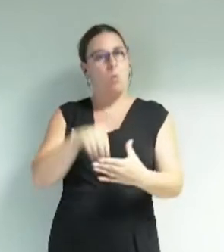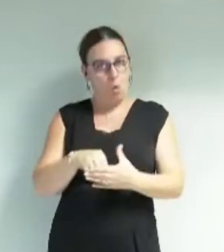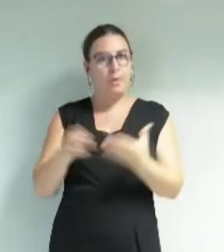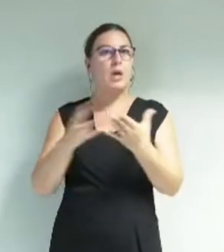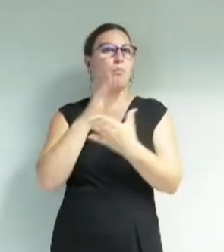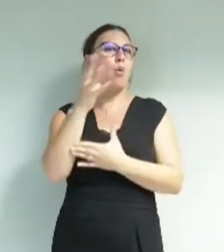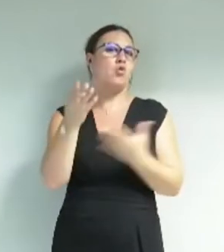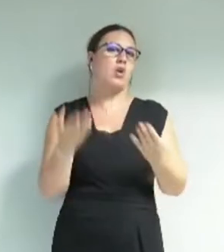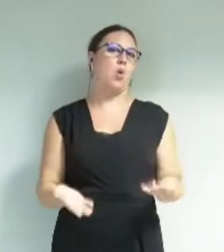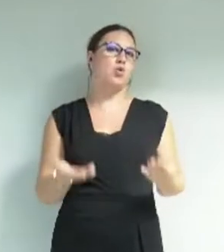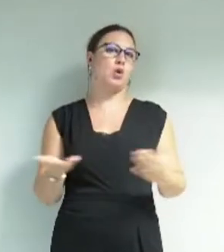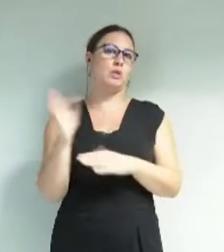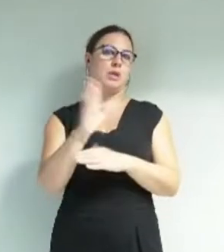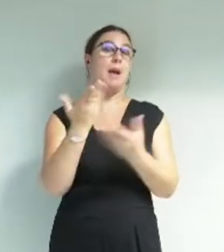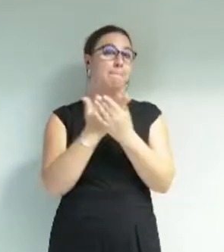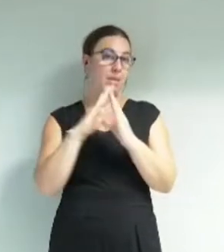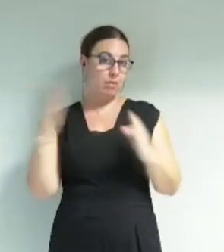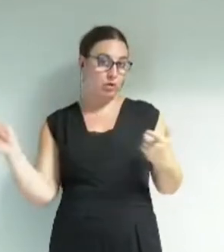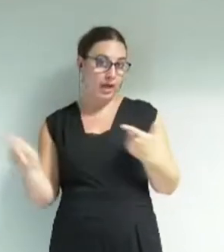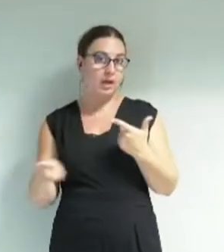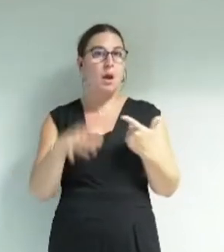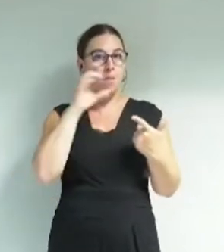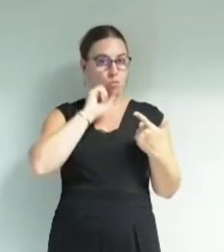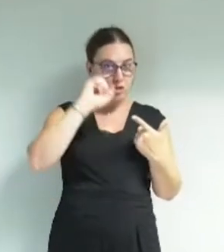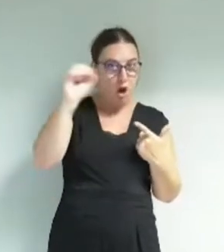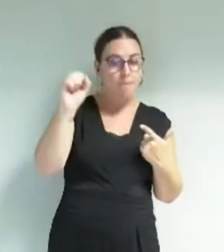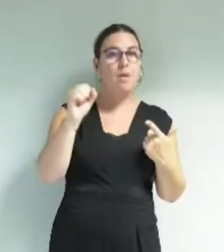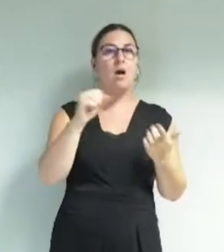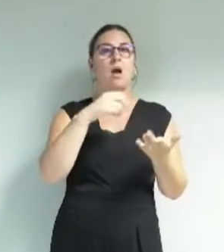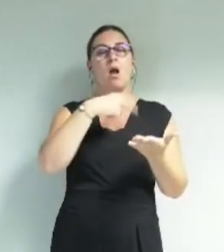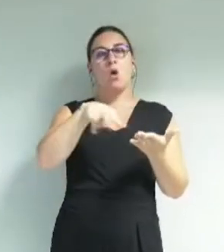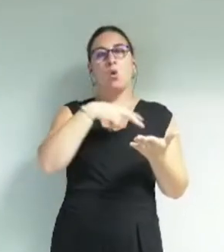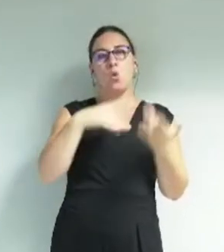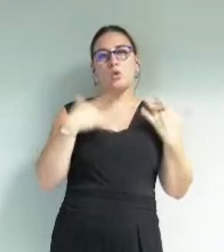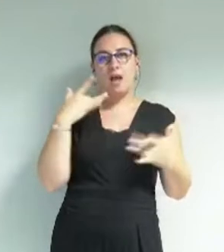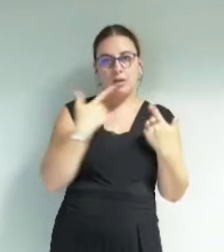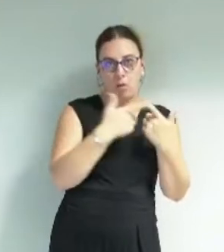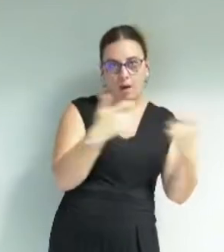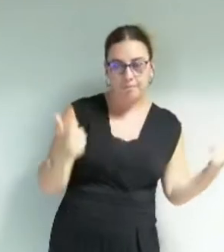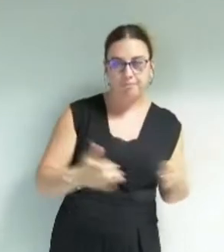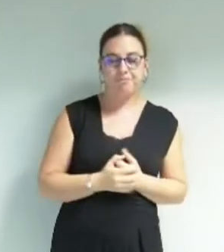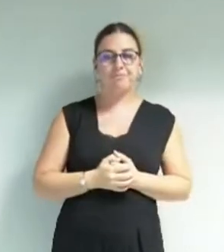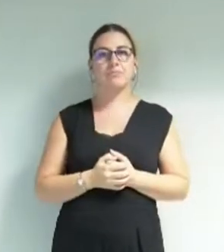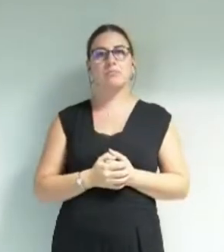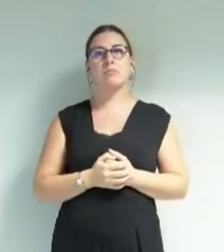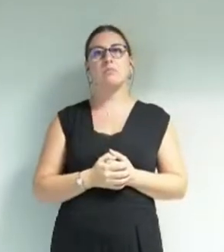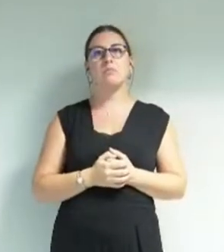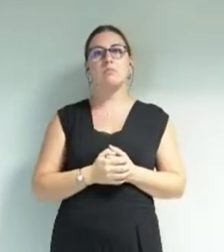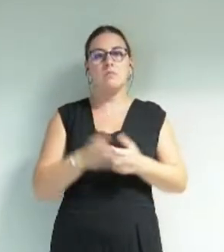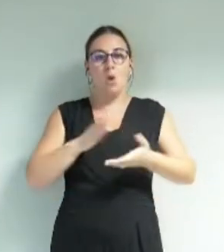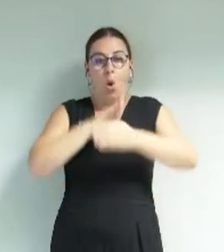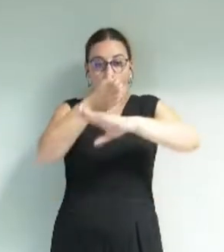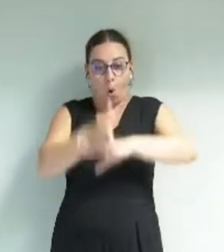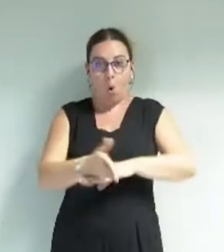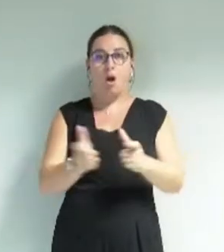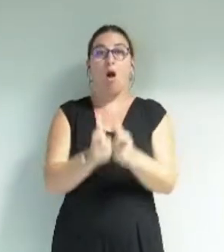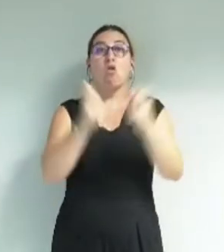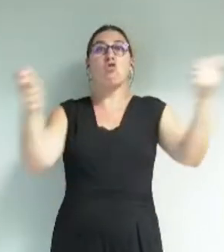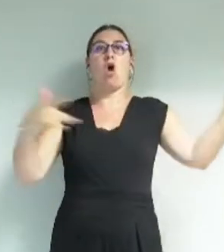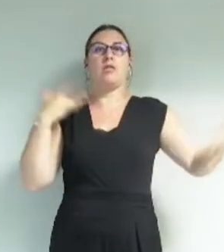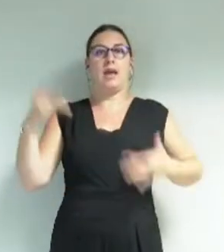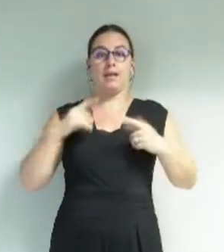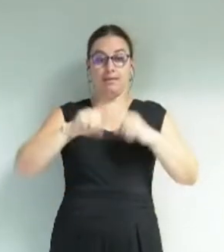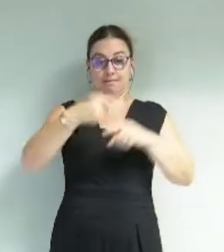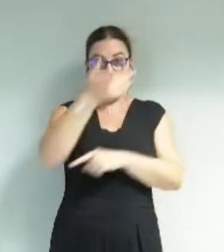présentés aujourd'hui pour la bibliothèque, le muséum, le conservatoire. La réfection du hall du Grand Théâtre, cet été